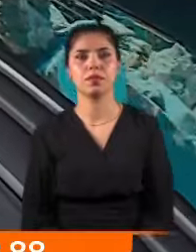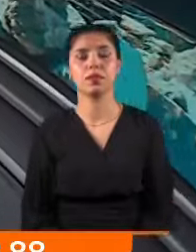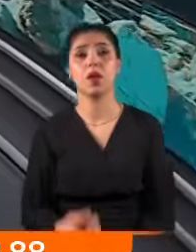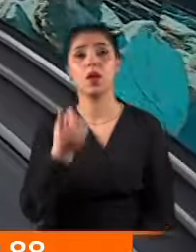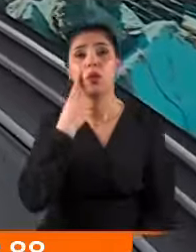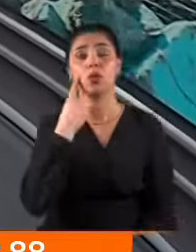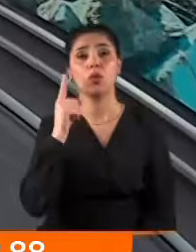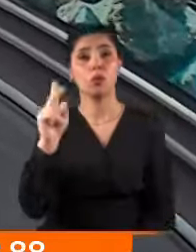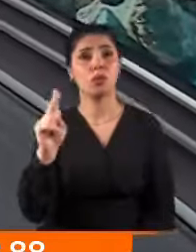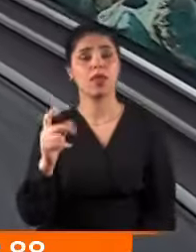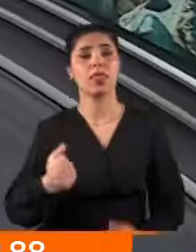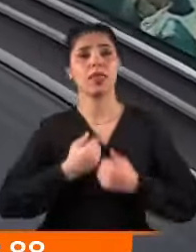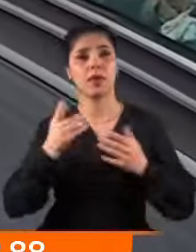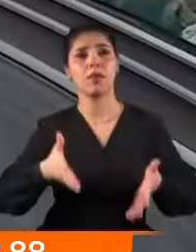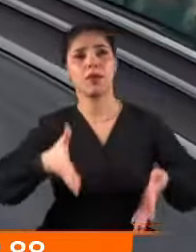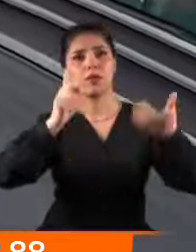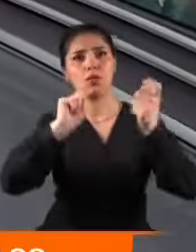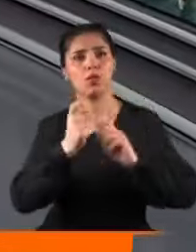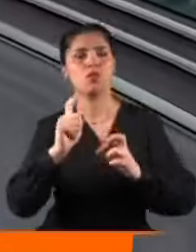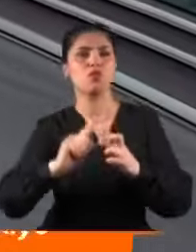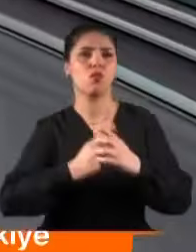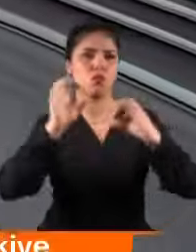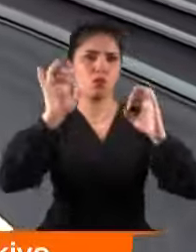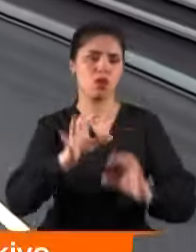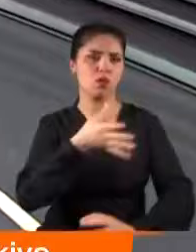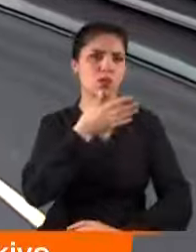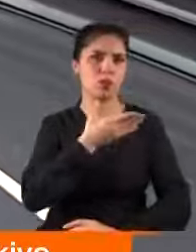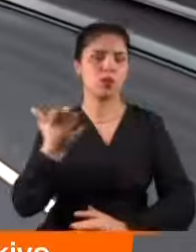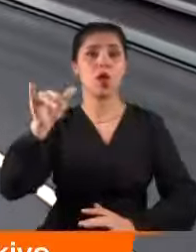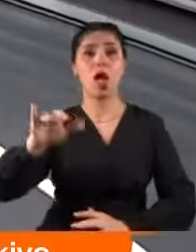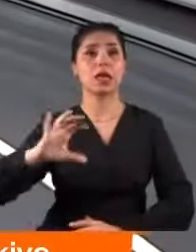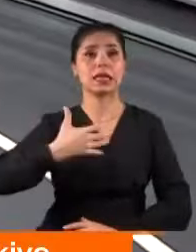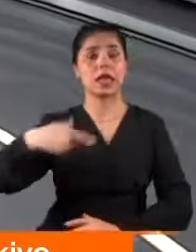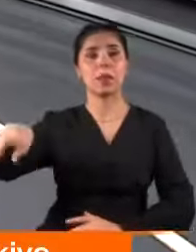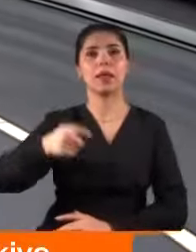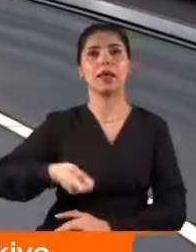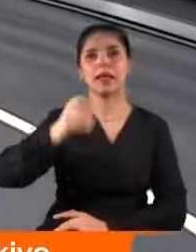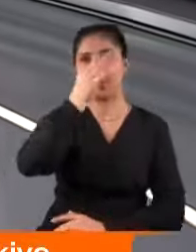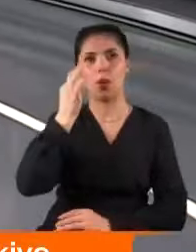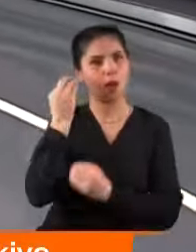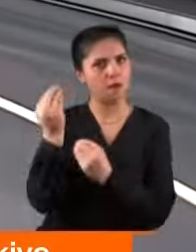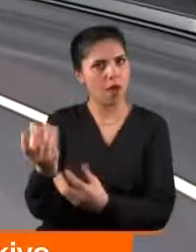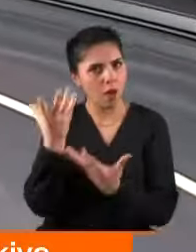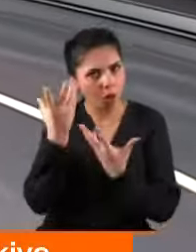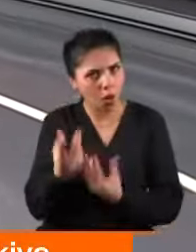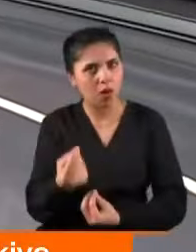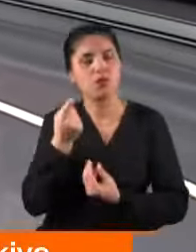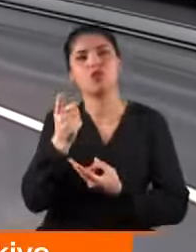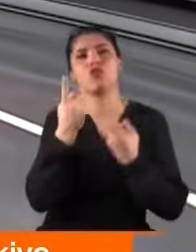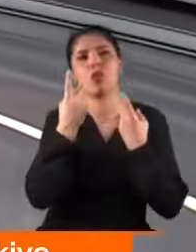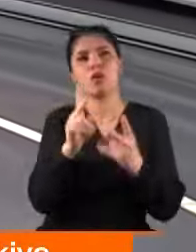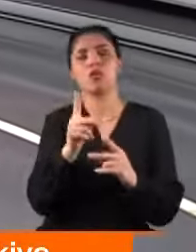Hükümet de bir kentsel dönüşüm projesini hayata geçiriyor biliyorsunuz. Şak sahiplerine kredi kolaylığı sağlanacak bu açıklanmıştı.